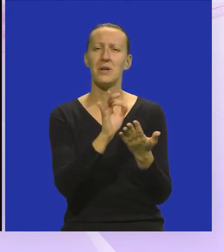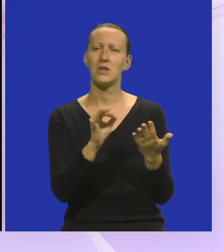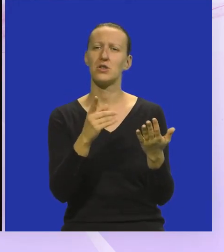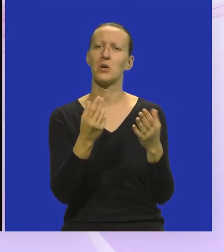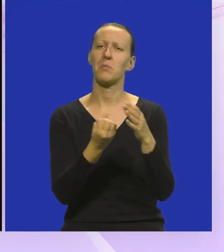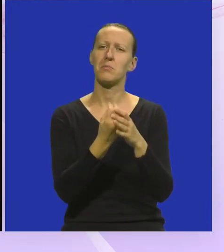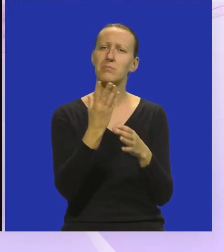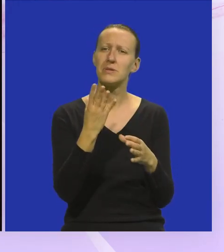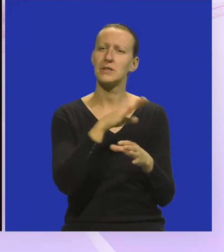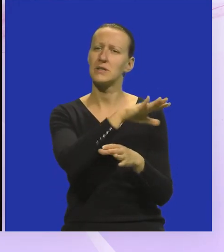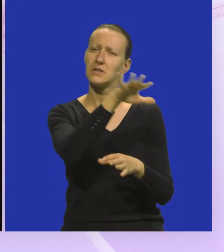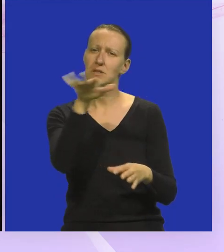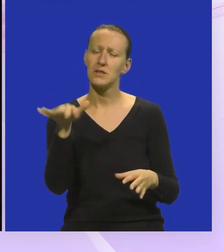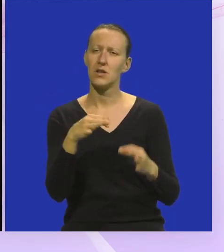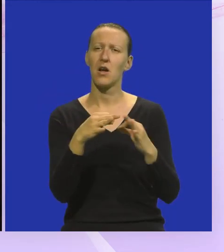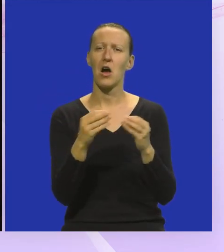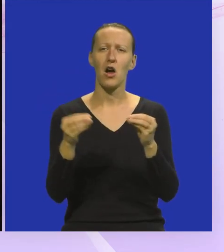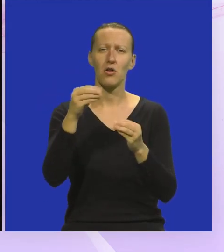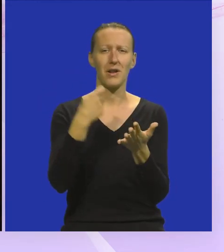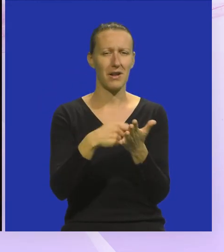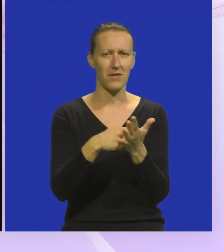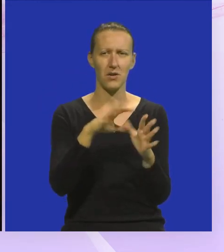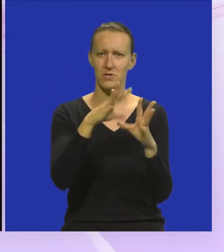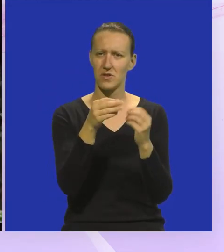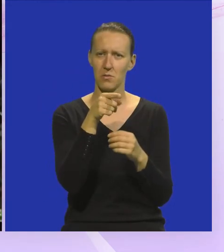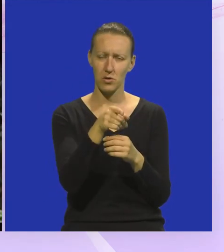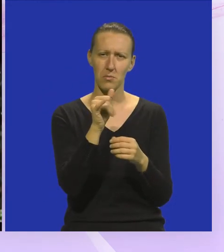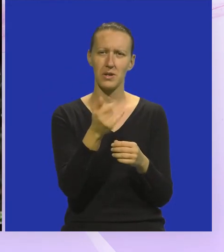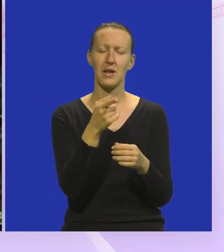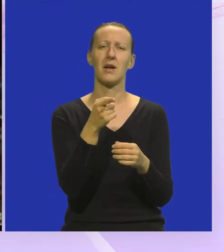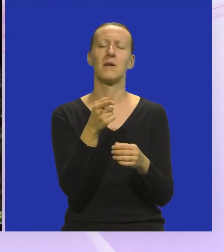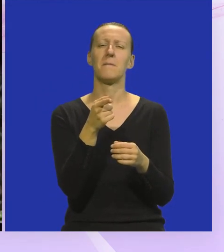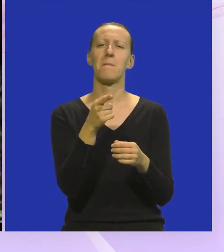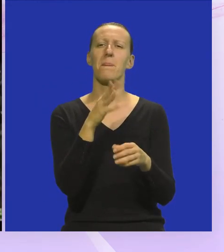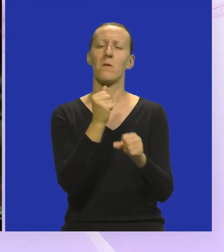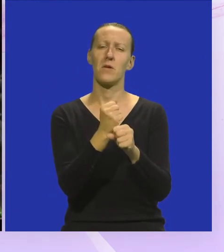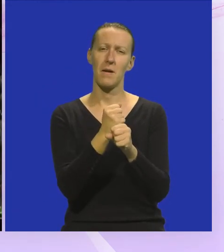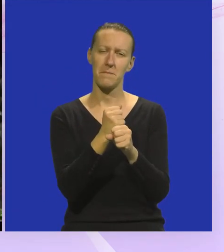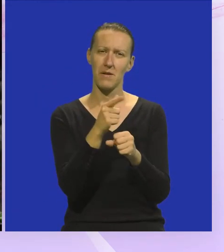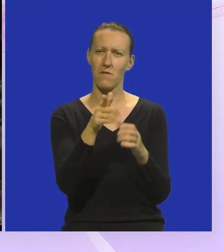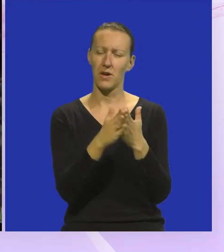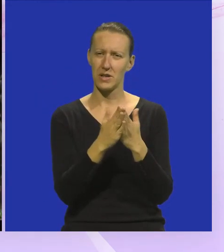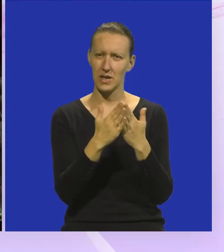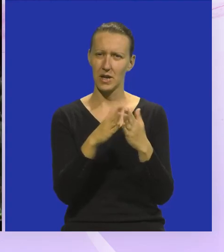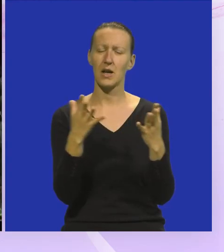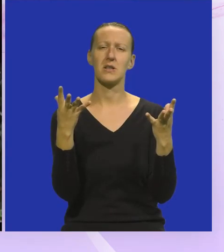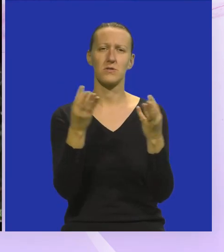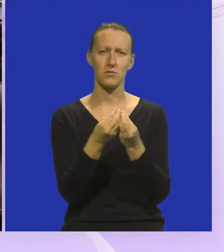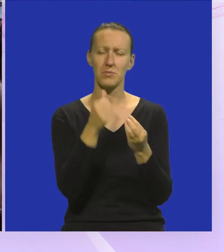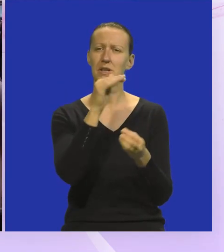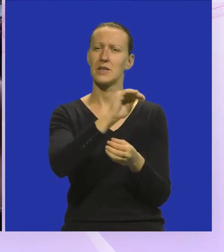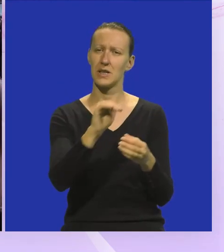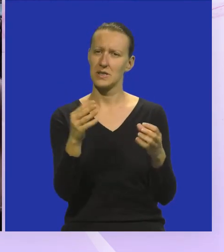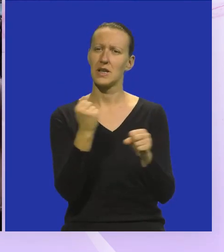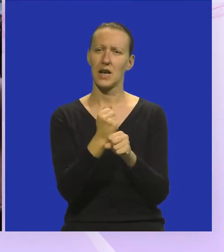zavičajnu književnost, a dodatna vrijednost u sebu tobe je da su u realizaciji ove knjige sudjelovala i